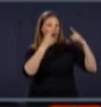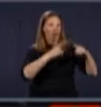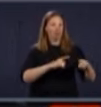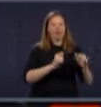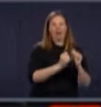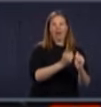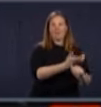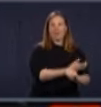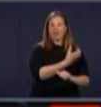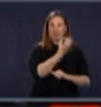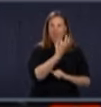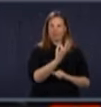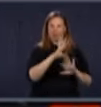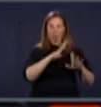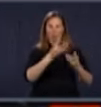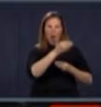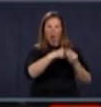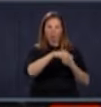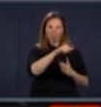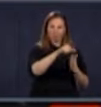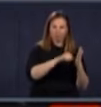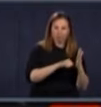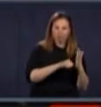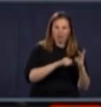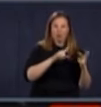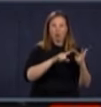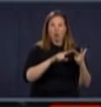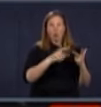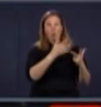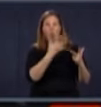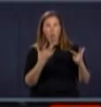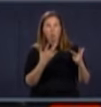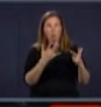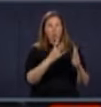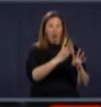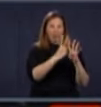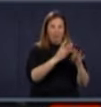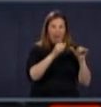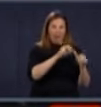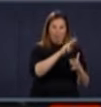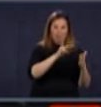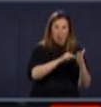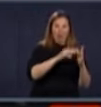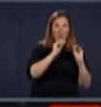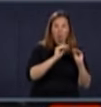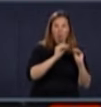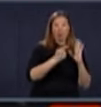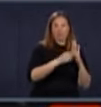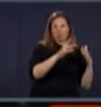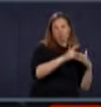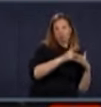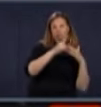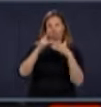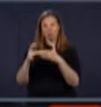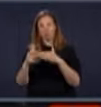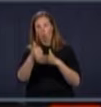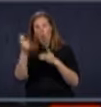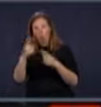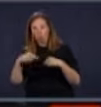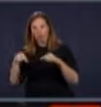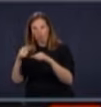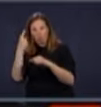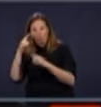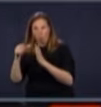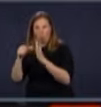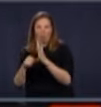ou bien le transfert de patients montréalais vers d'autres régions qui ont la capacité plus grande de prendre en charge des